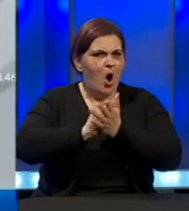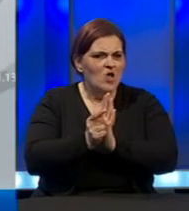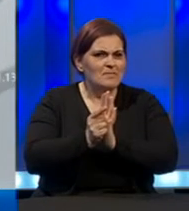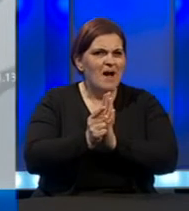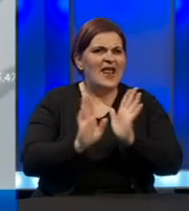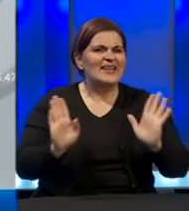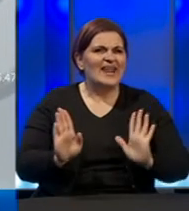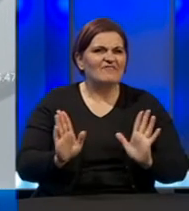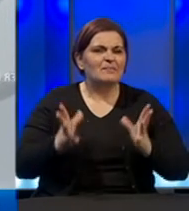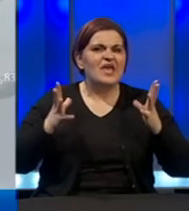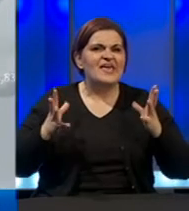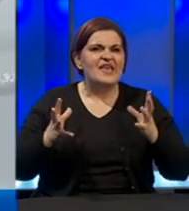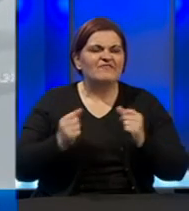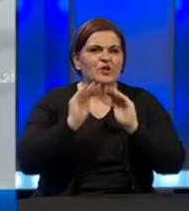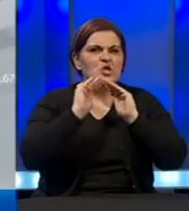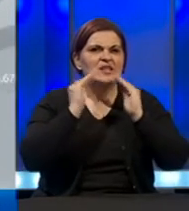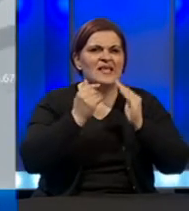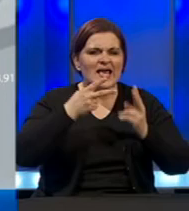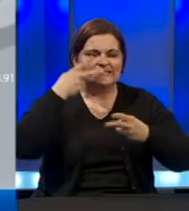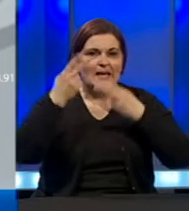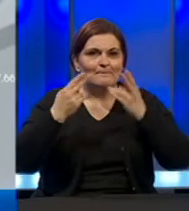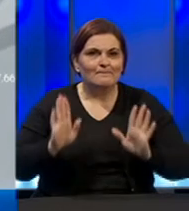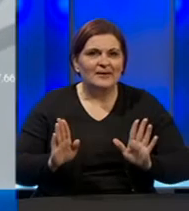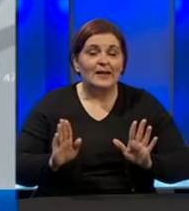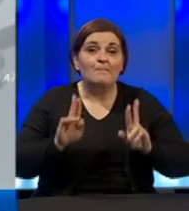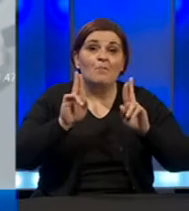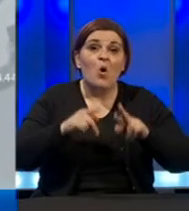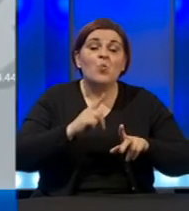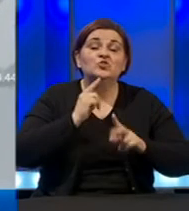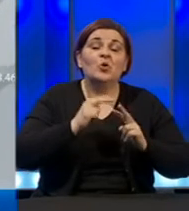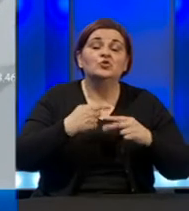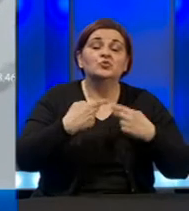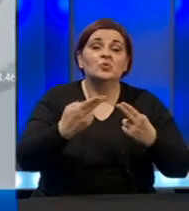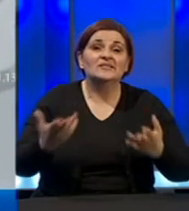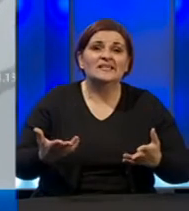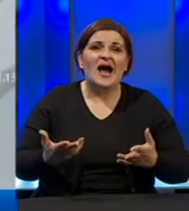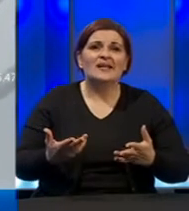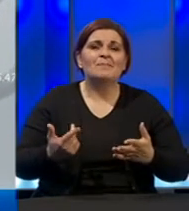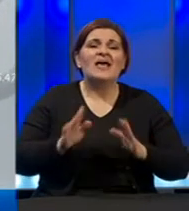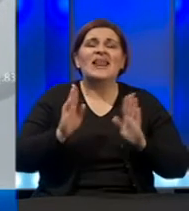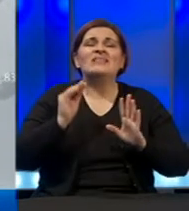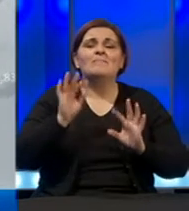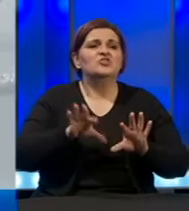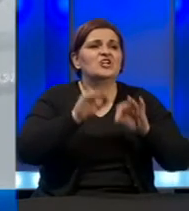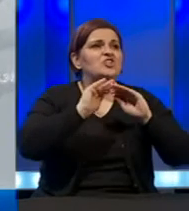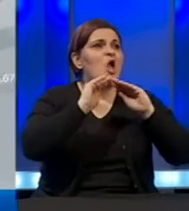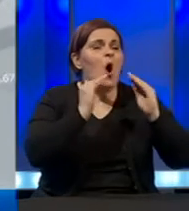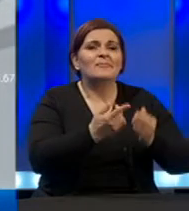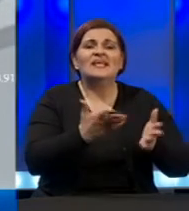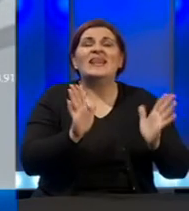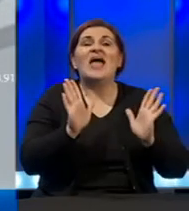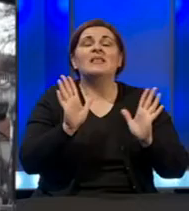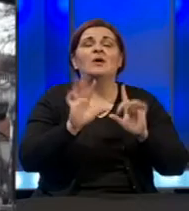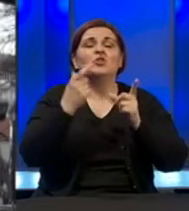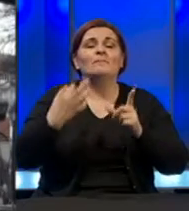vrijeme oformili prostoriju za preglede potencijalnih zaraženih, izvjeli objekte za ne daj Bože ako budu trebali za